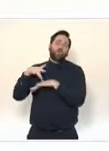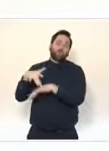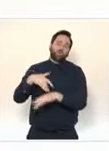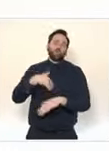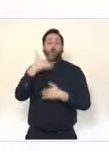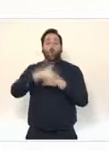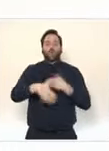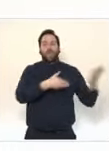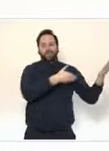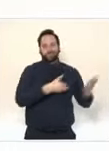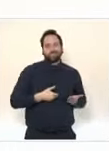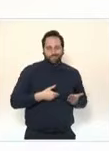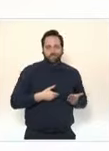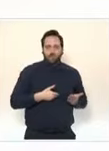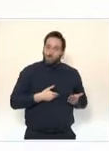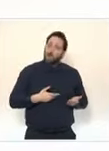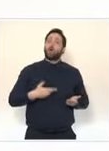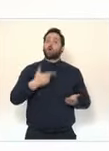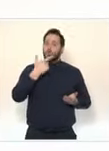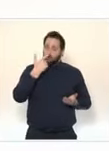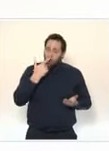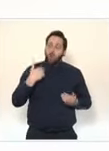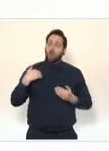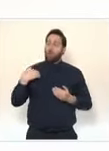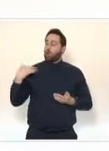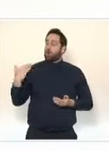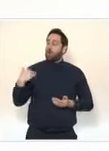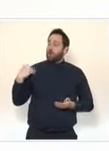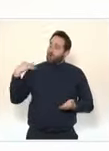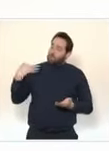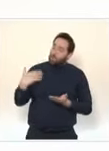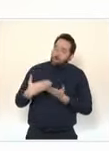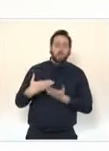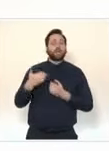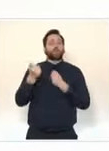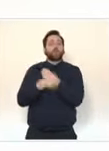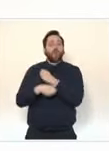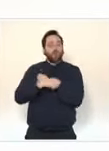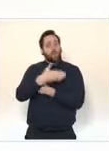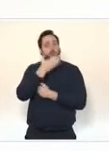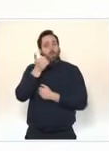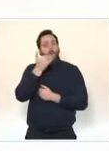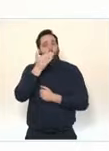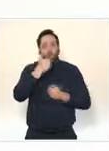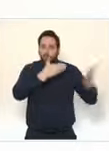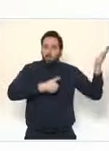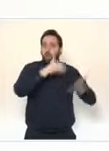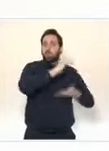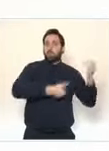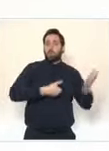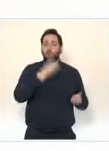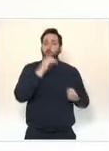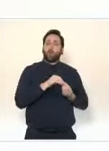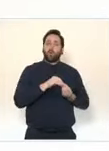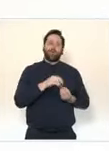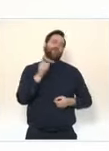mois. C'est plutôt l'inverse depuis quelques semaines, puisque les dernières négociations conduites par la Commission européenne,